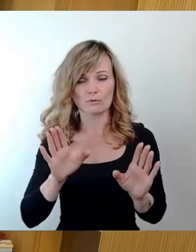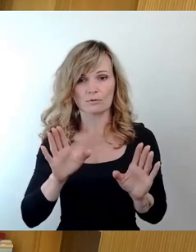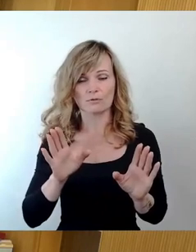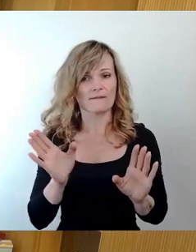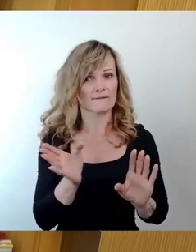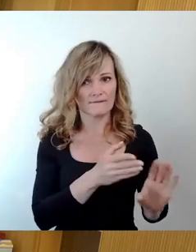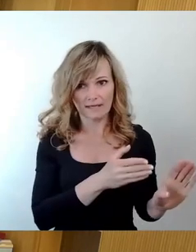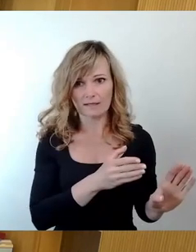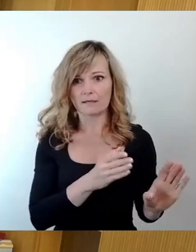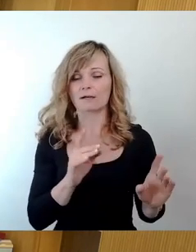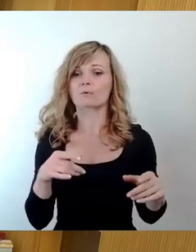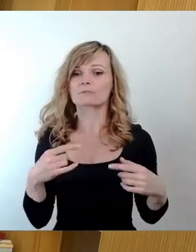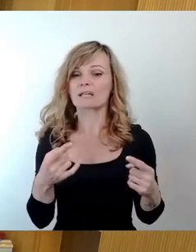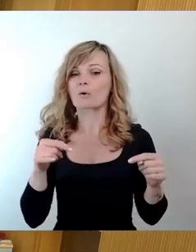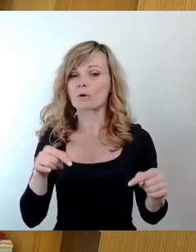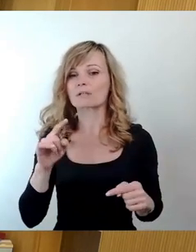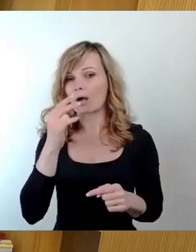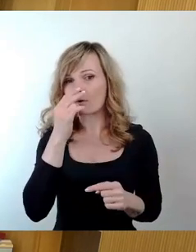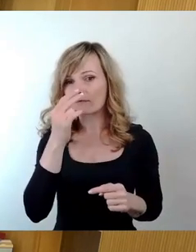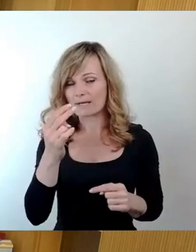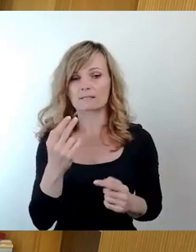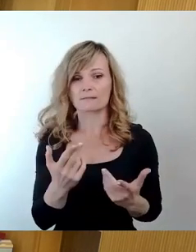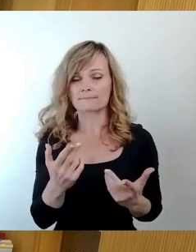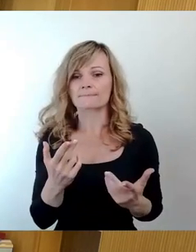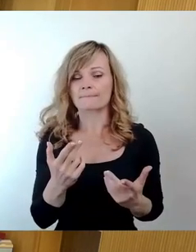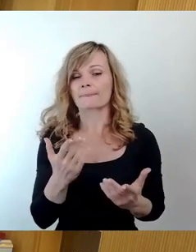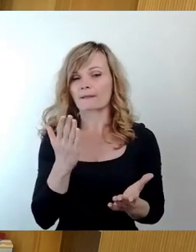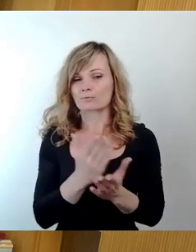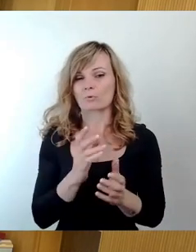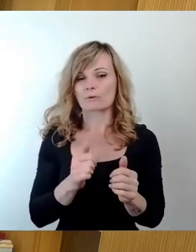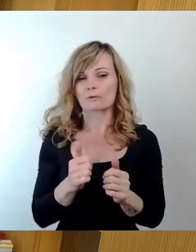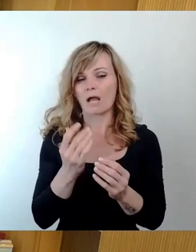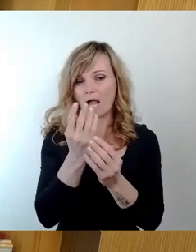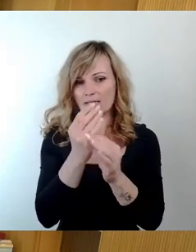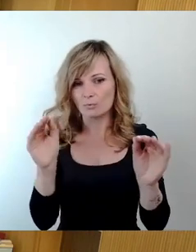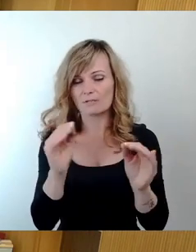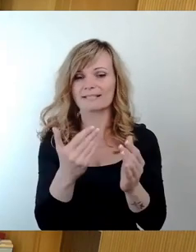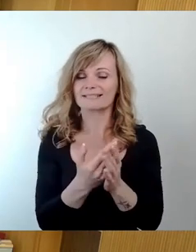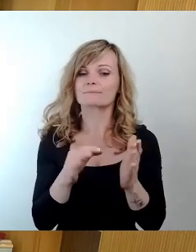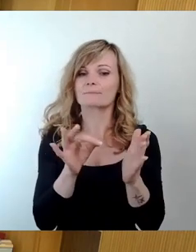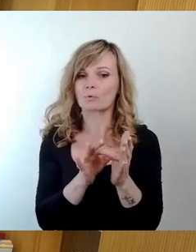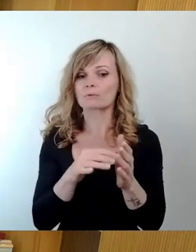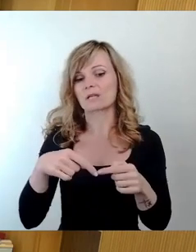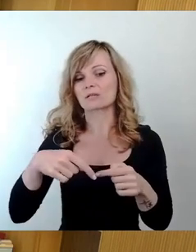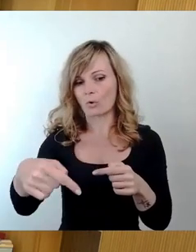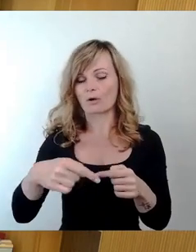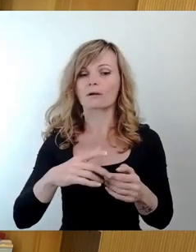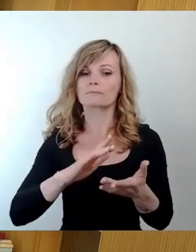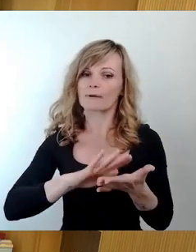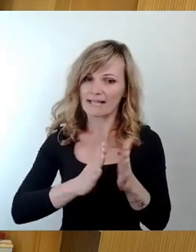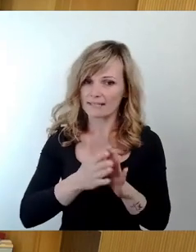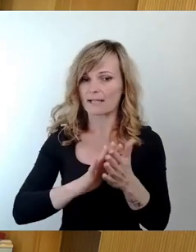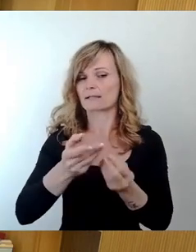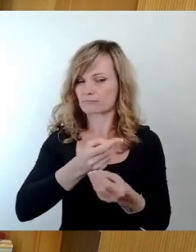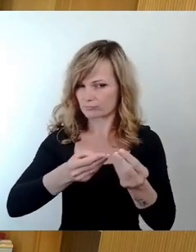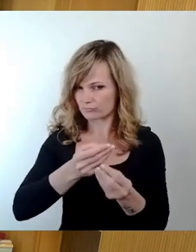würden dann aber heute auch aufpassen. Das will ich schon ankündigen, dass wir den Punkt auch entsprechend noch behandeln. Dann würden wir weitergehen.